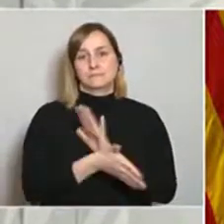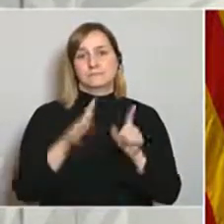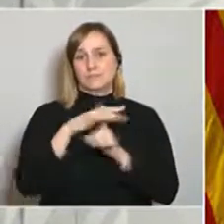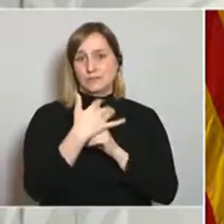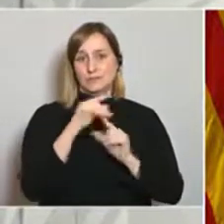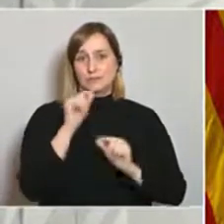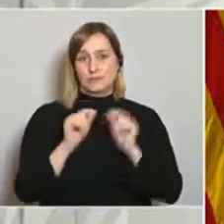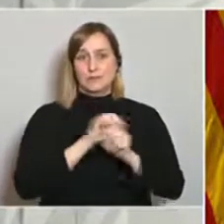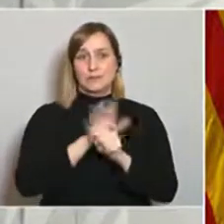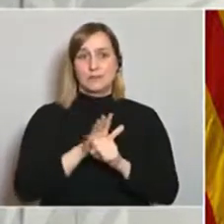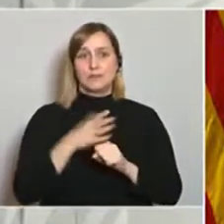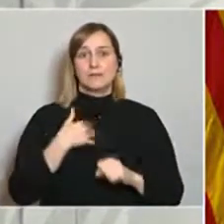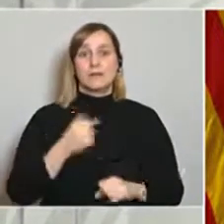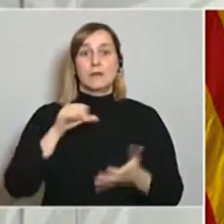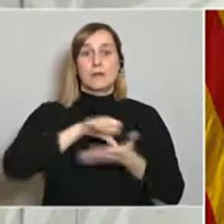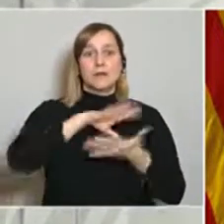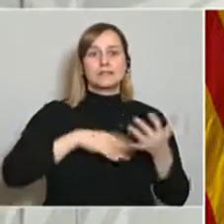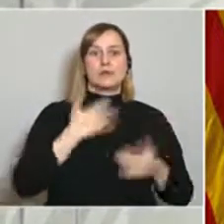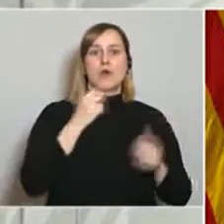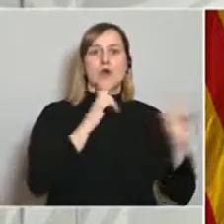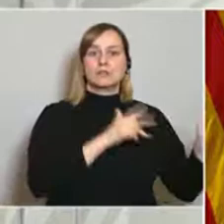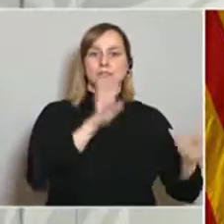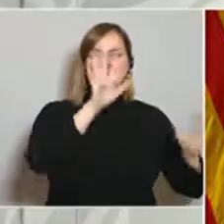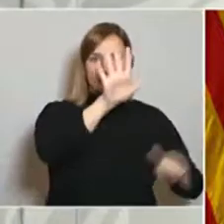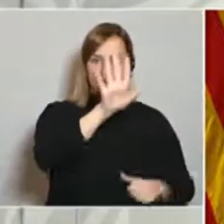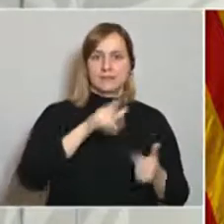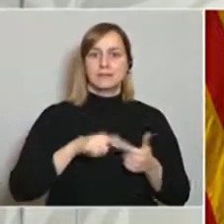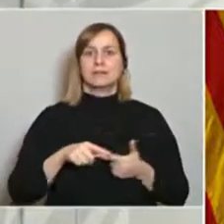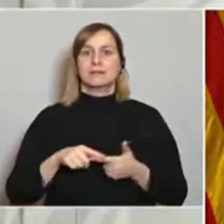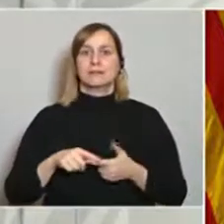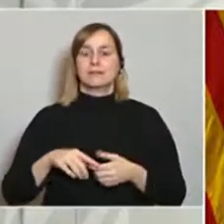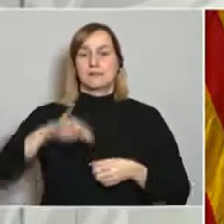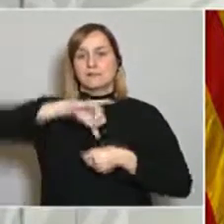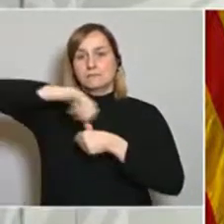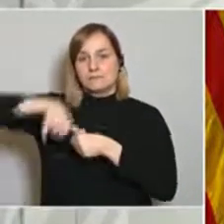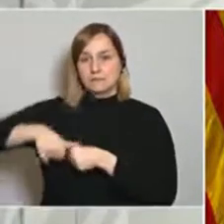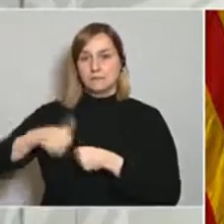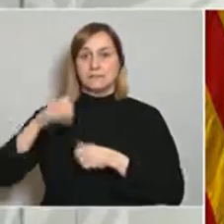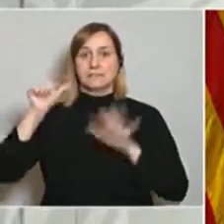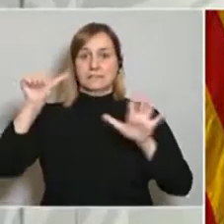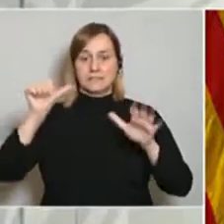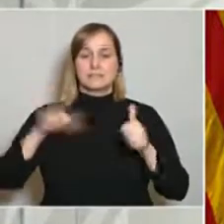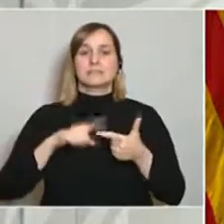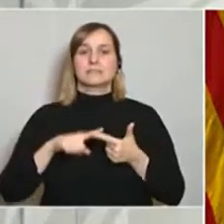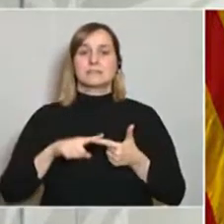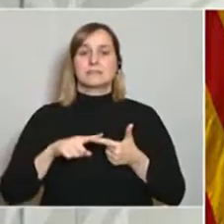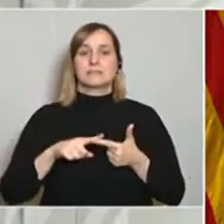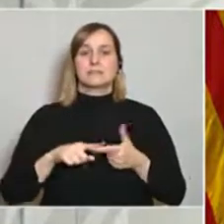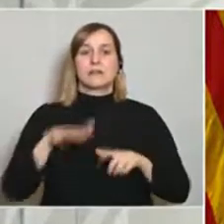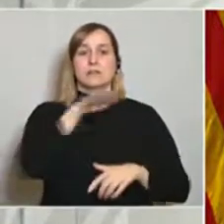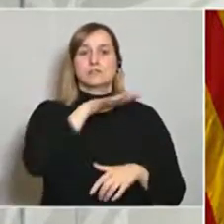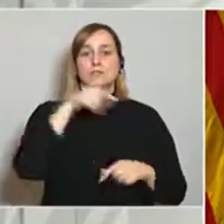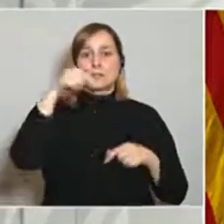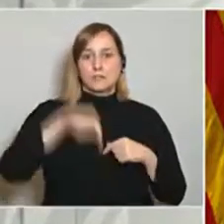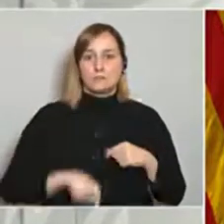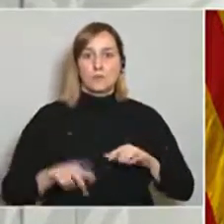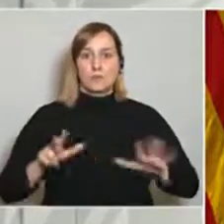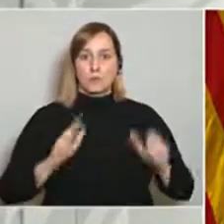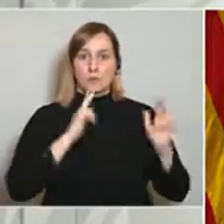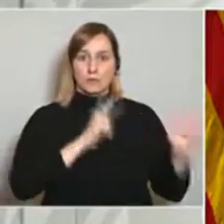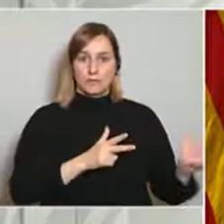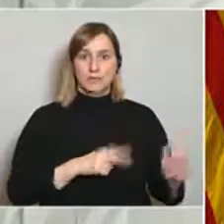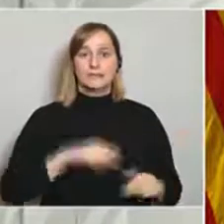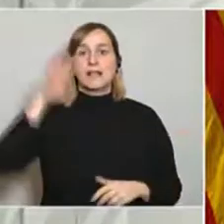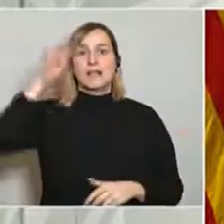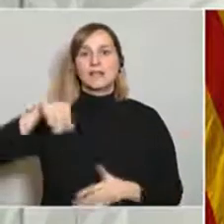Són 5 hotels a la ciutat de Barcelona, 6 hotels a la metropolitana nord, 8 hotels a la metropolitana sud, 4 hotels a Catalunya